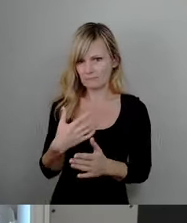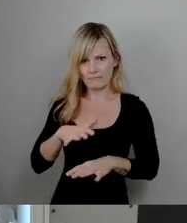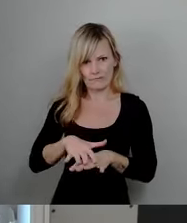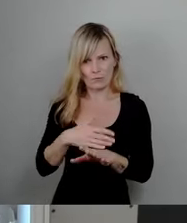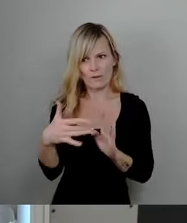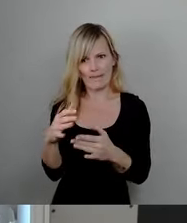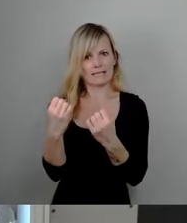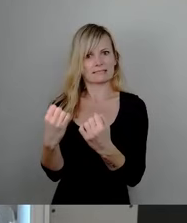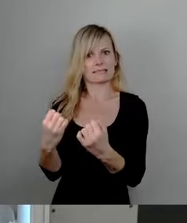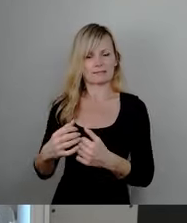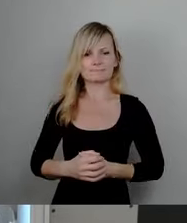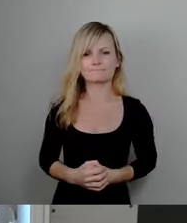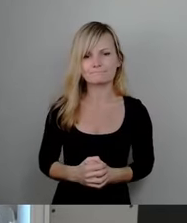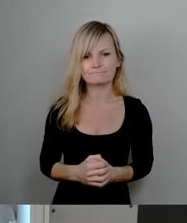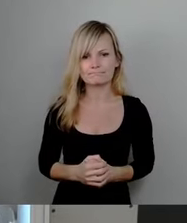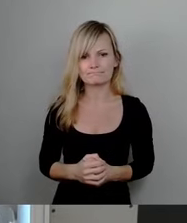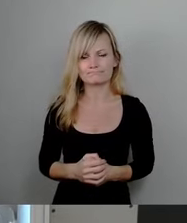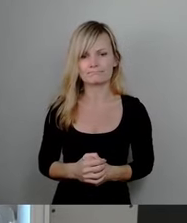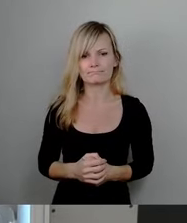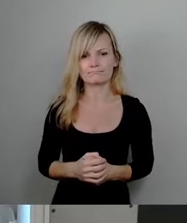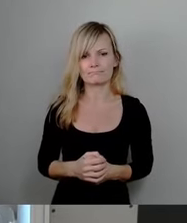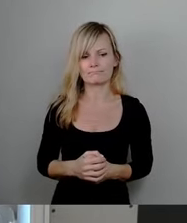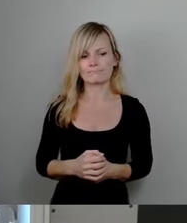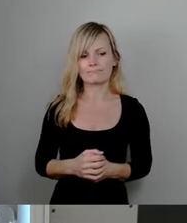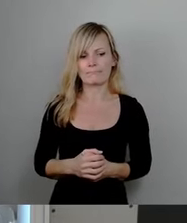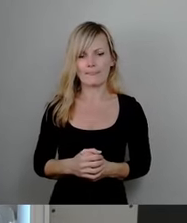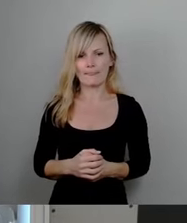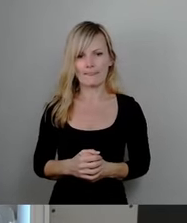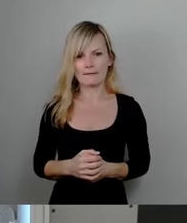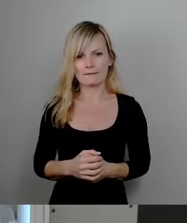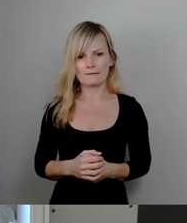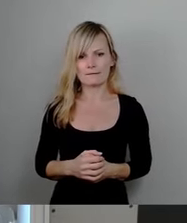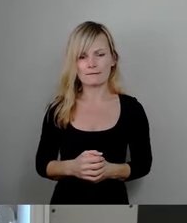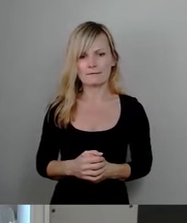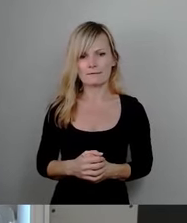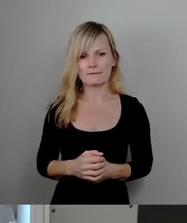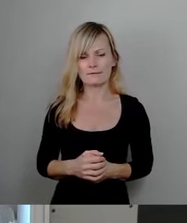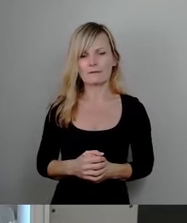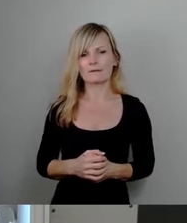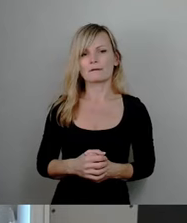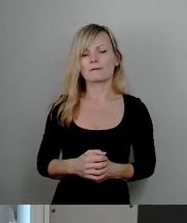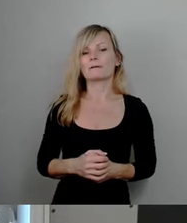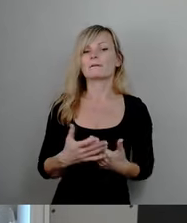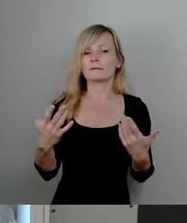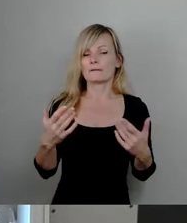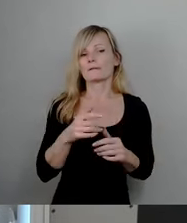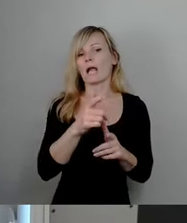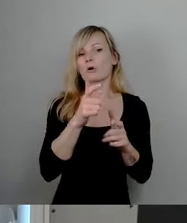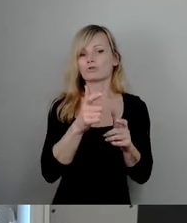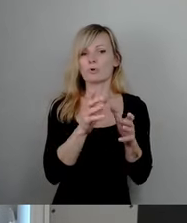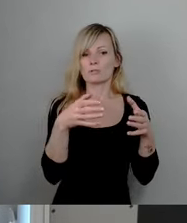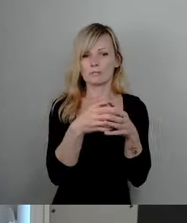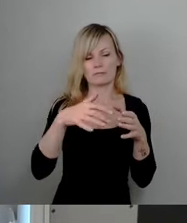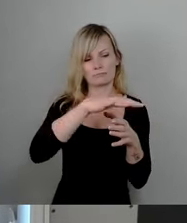Nun hat der Antrag in der Ausschussbefassung eine Ergänzung